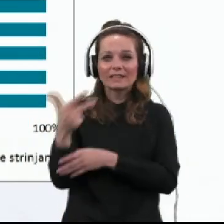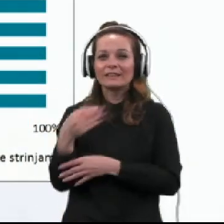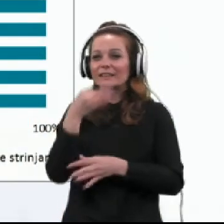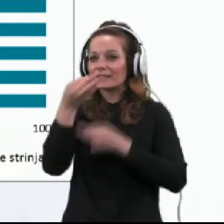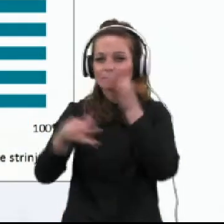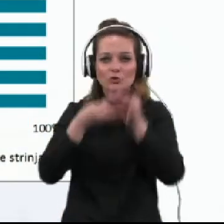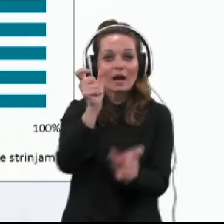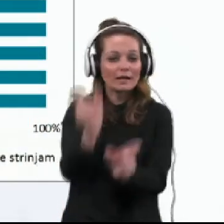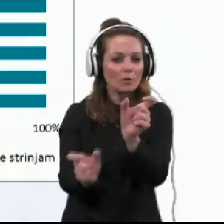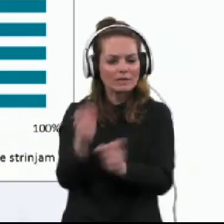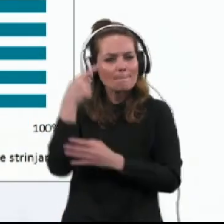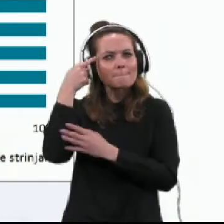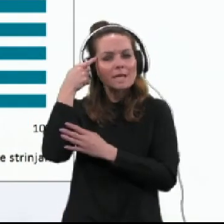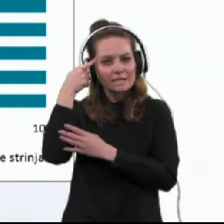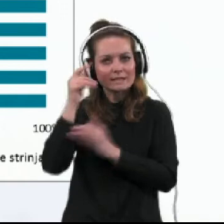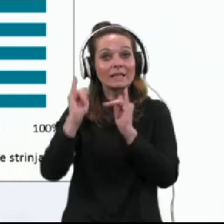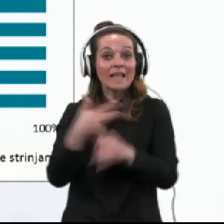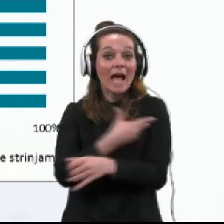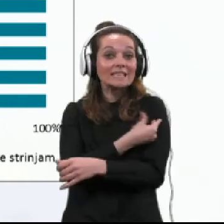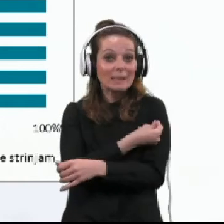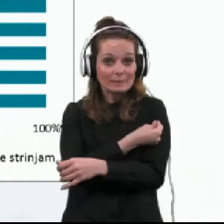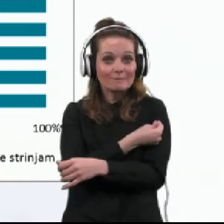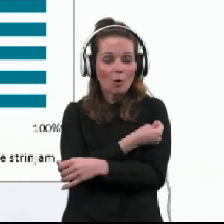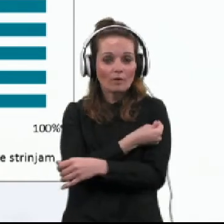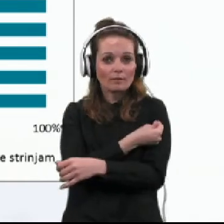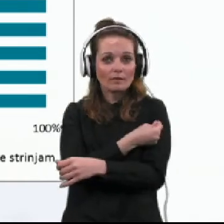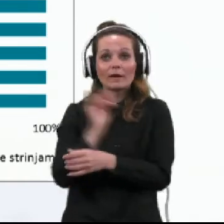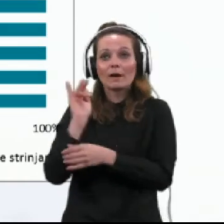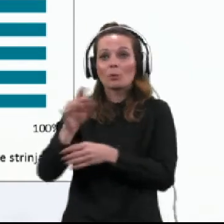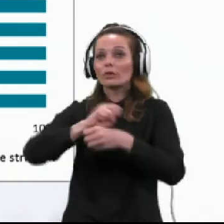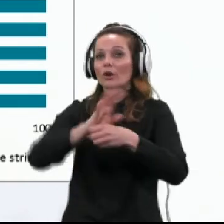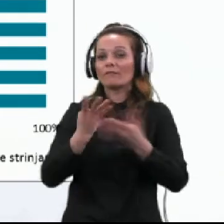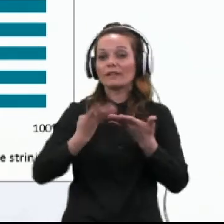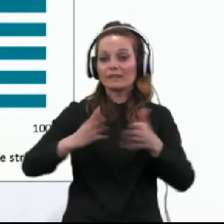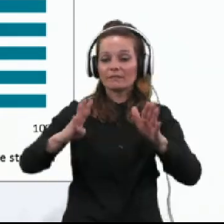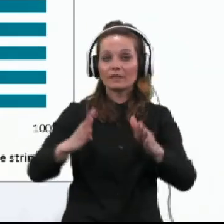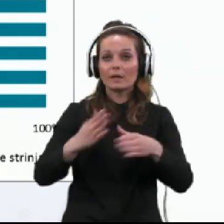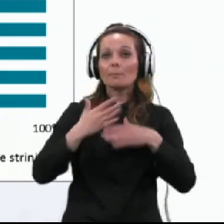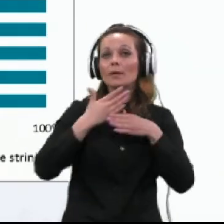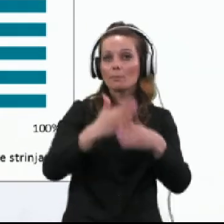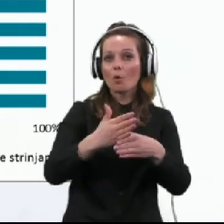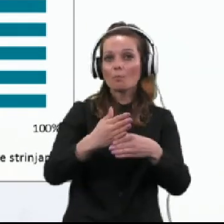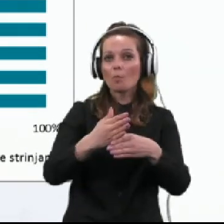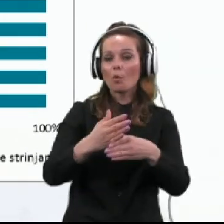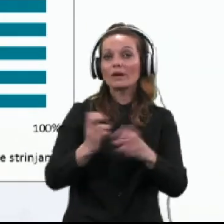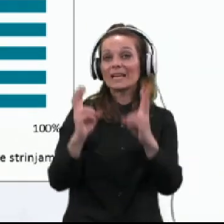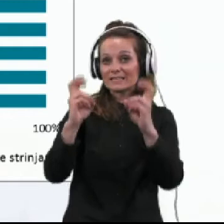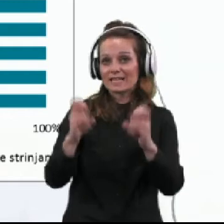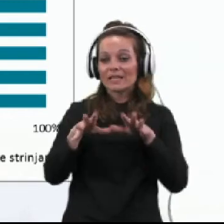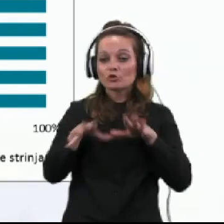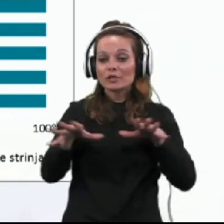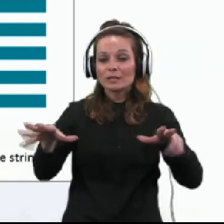anketiranih oseb menili, da cepivo proti COVID-19 pri pomorek za izitvi širjanja